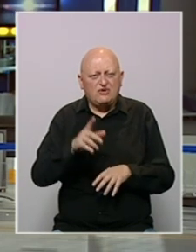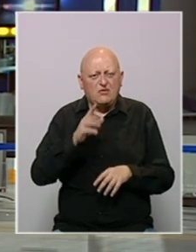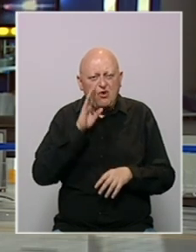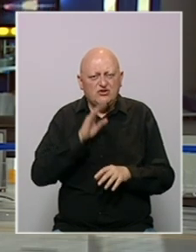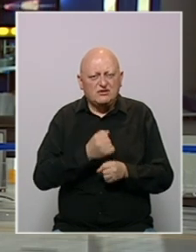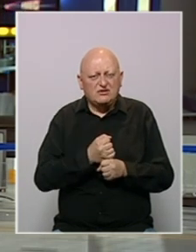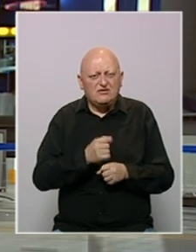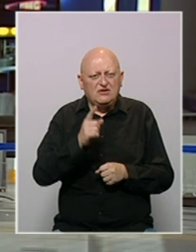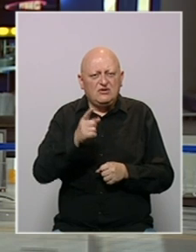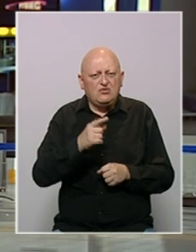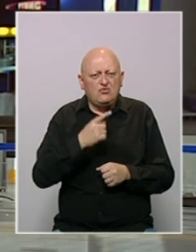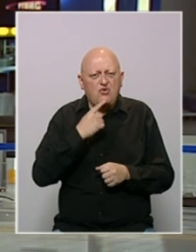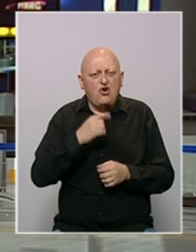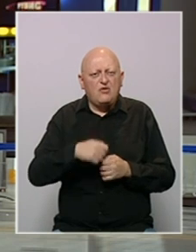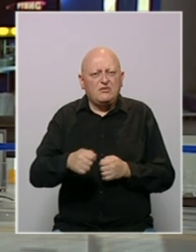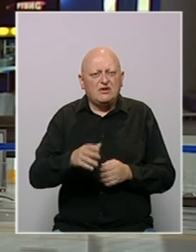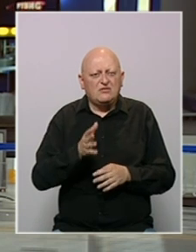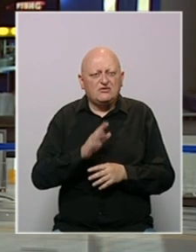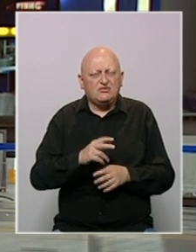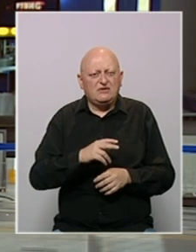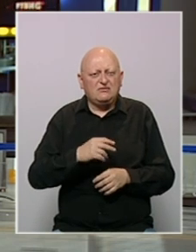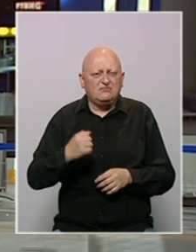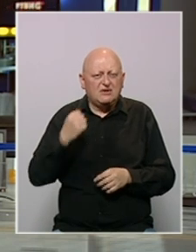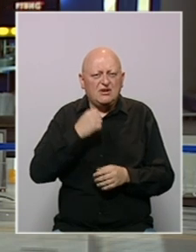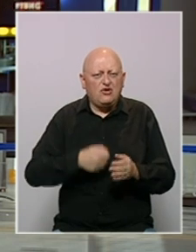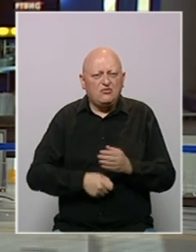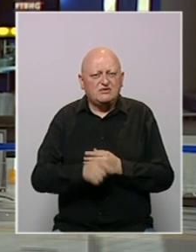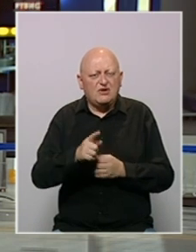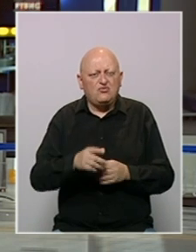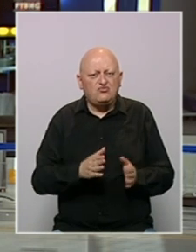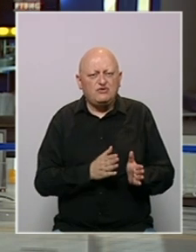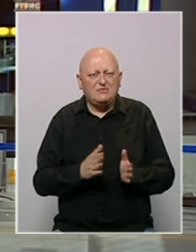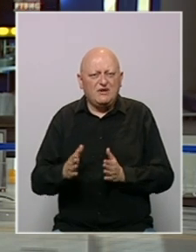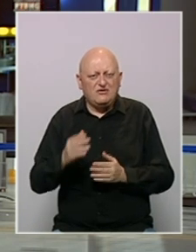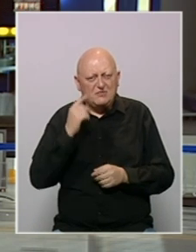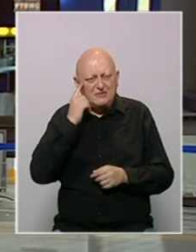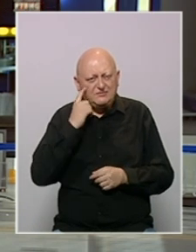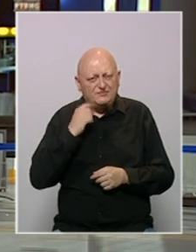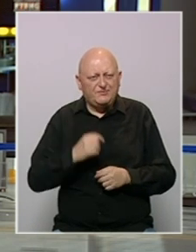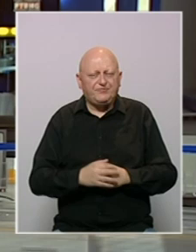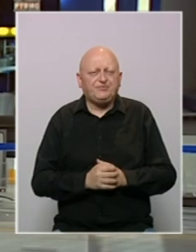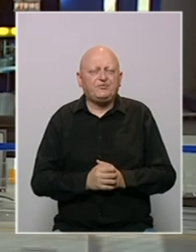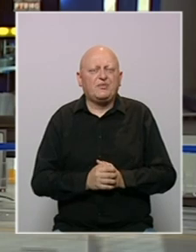struktura u BiH, u kojoj mjeri su prisutni kriminal i korupcija u tim redovima.